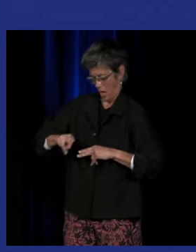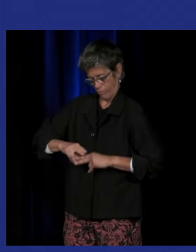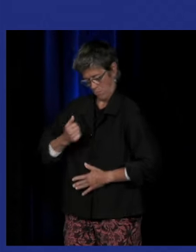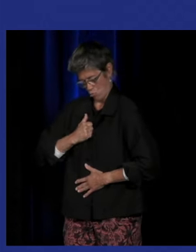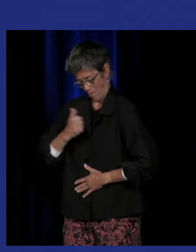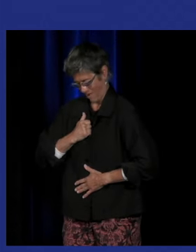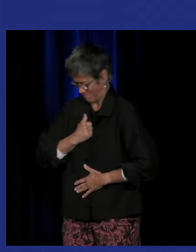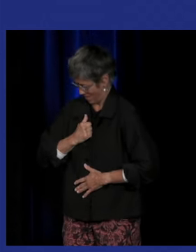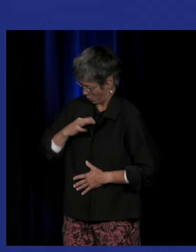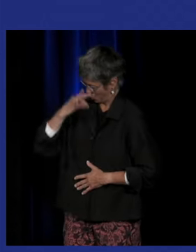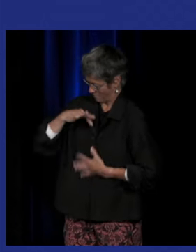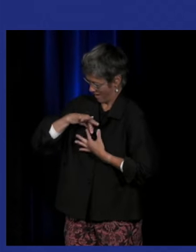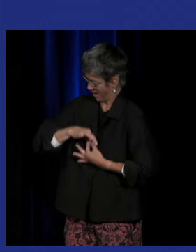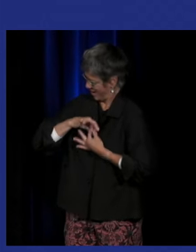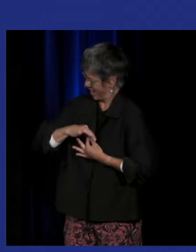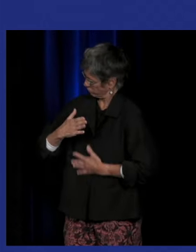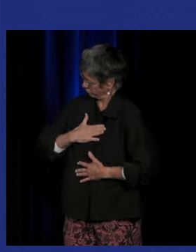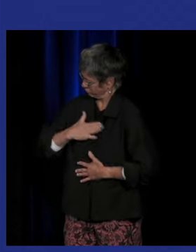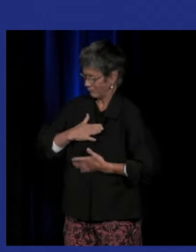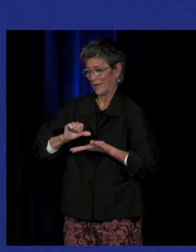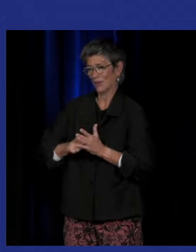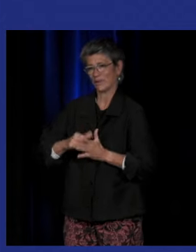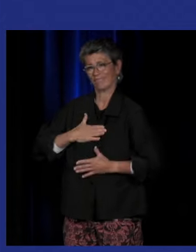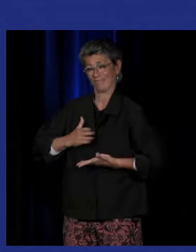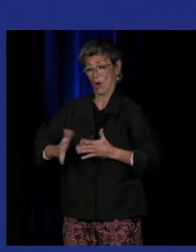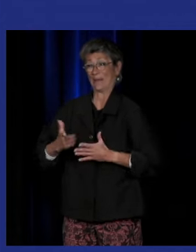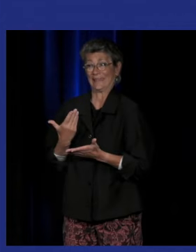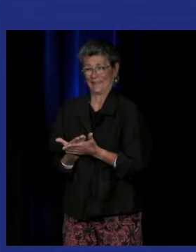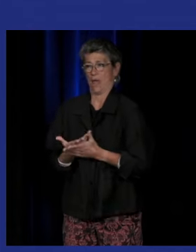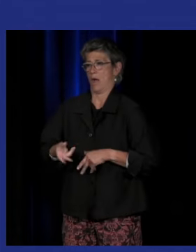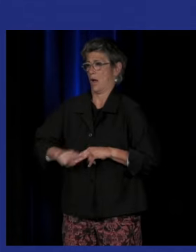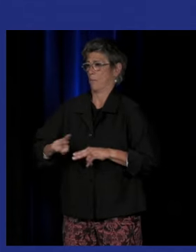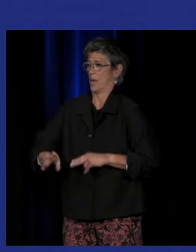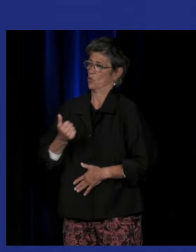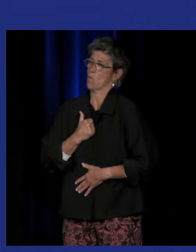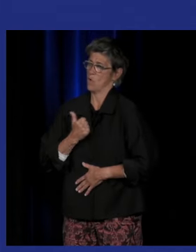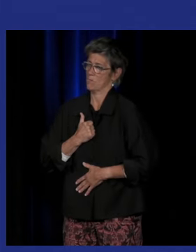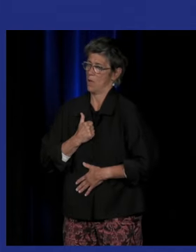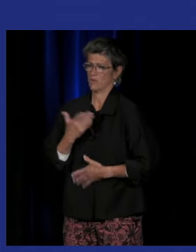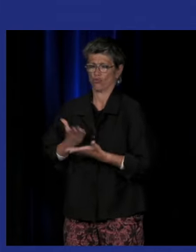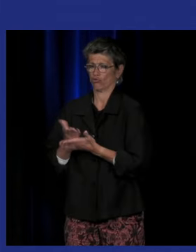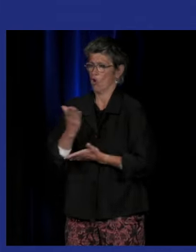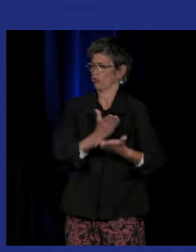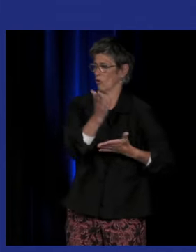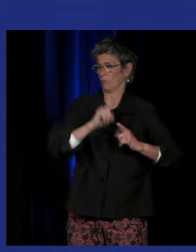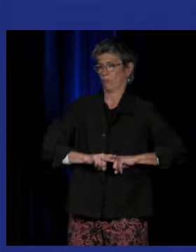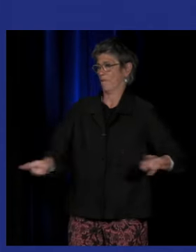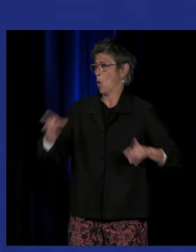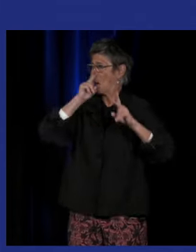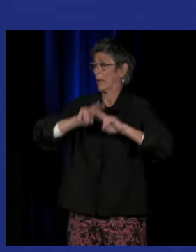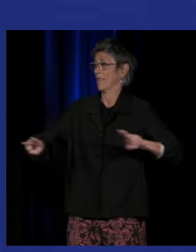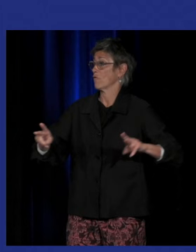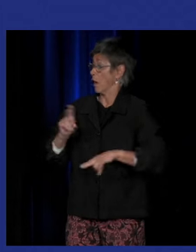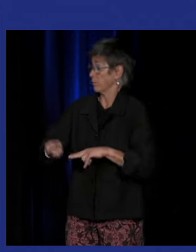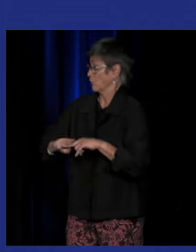rétablir un lien avec soi-même son identité et sa langue des signes c'est réparé à travers la question de l'art